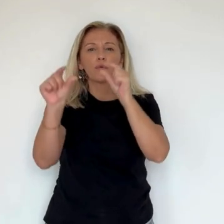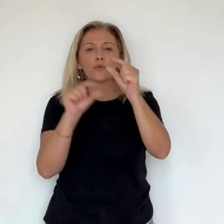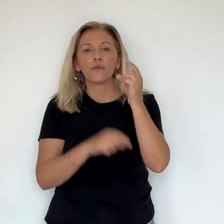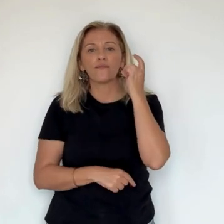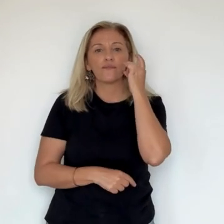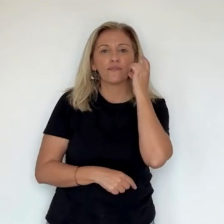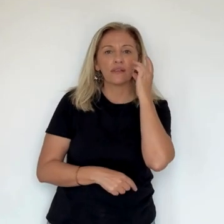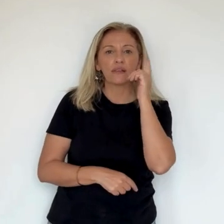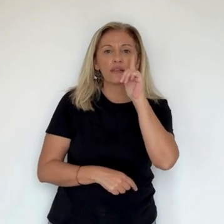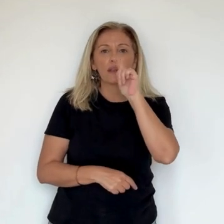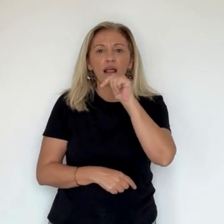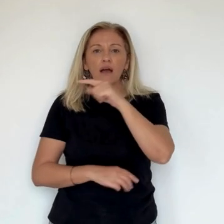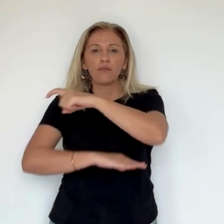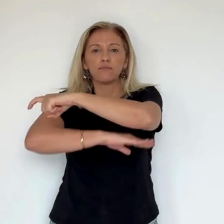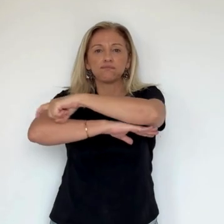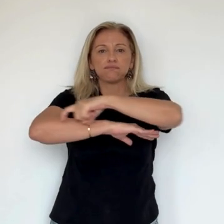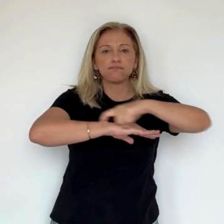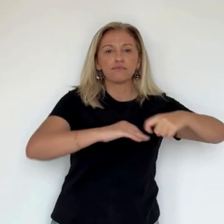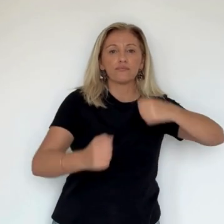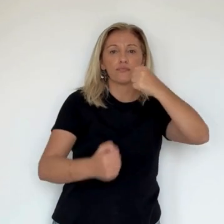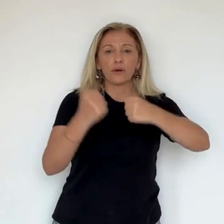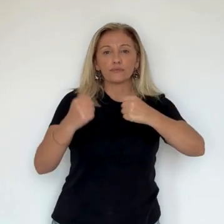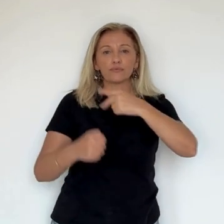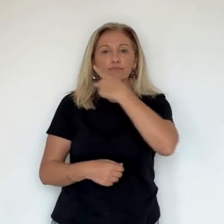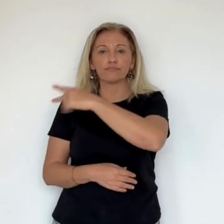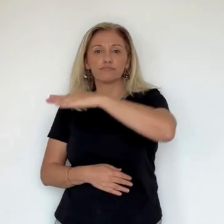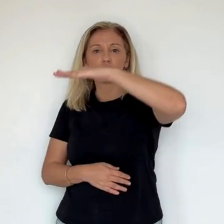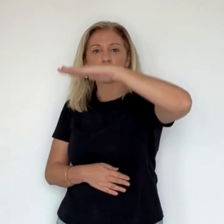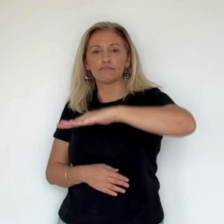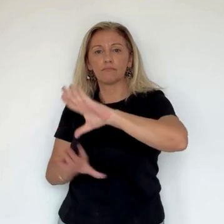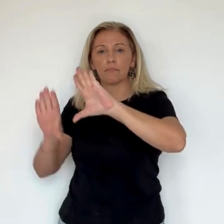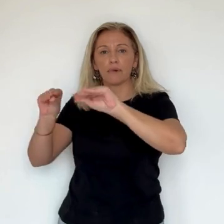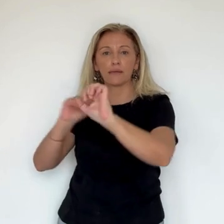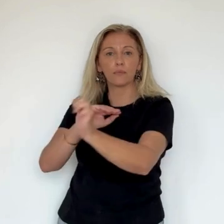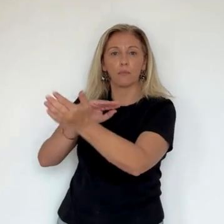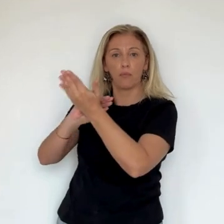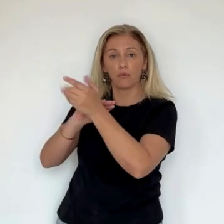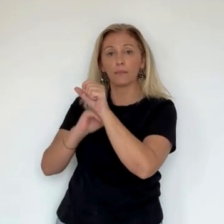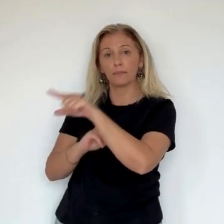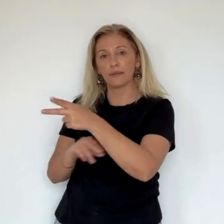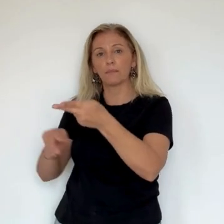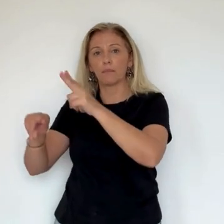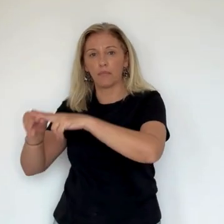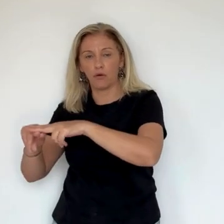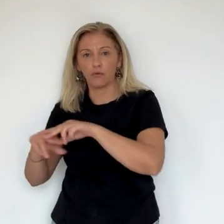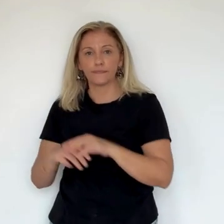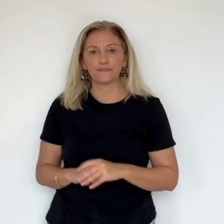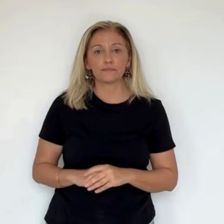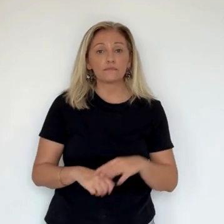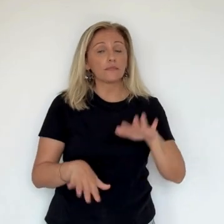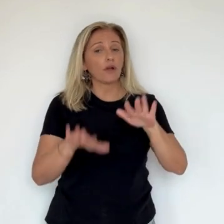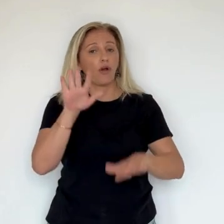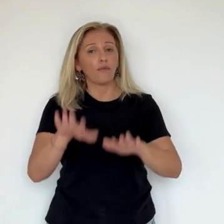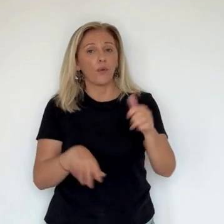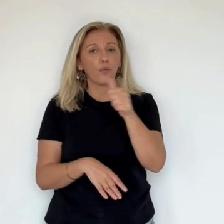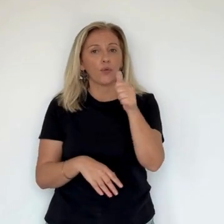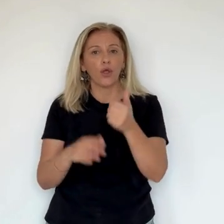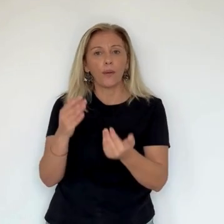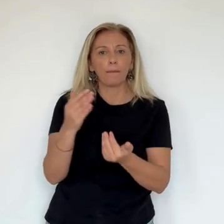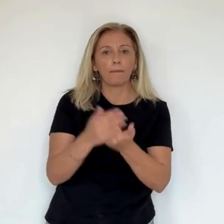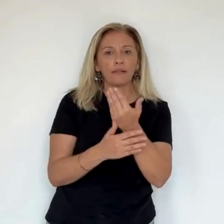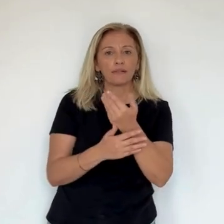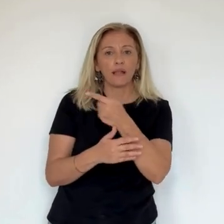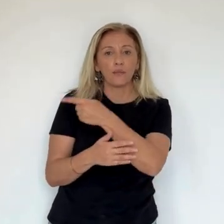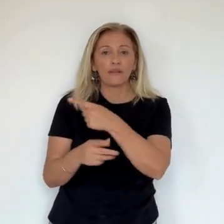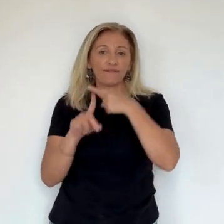débris de verre au sol, voilà tout ce qu'il restait ce matin de la scène de crime. Les traces de bombes de peinture laissent apparaître l'emplacement du véhicule dans